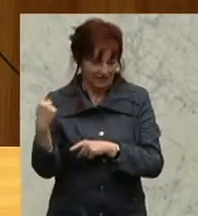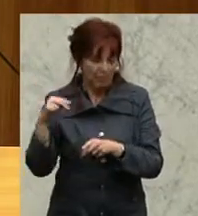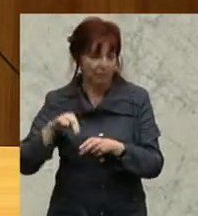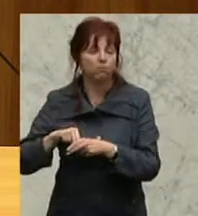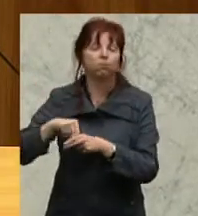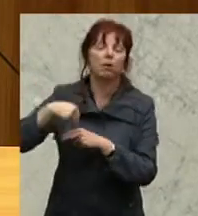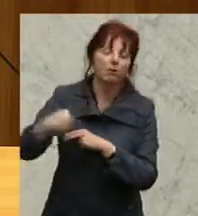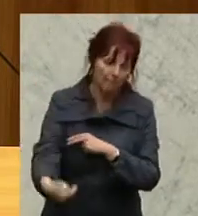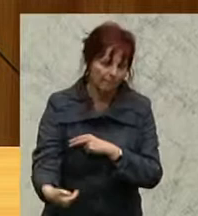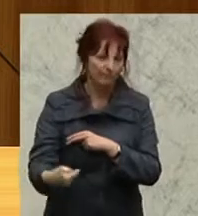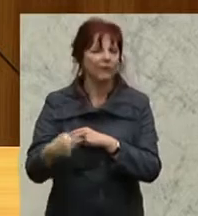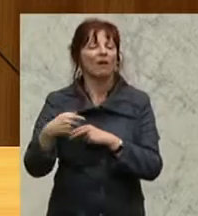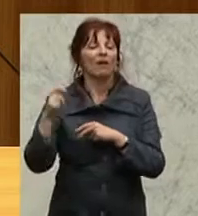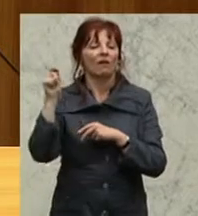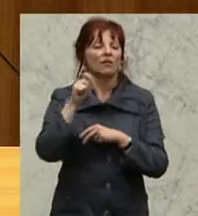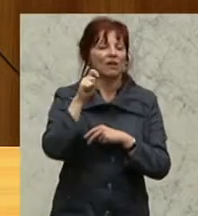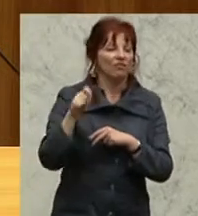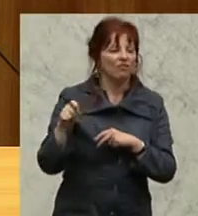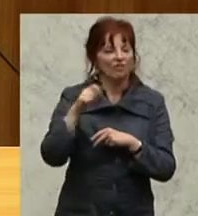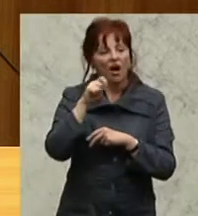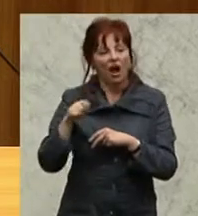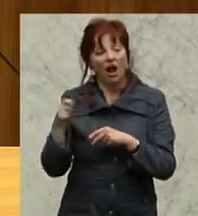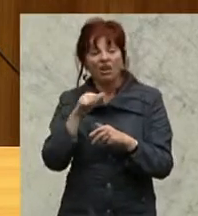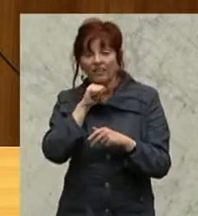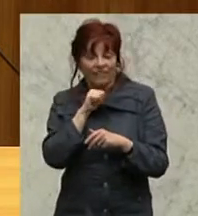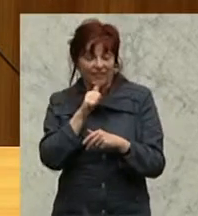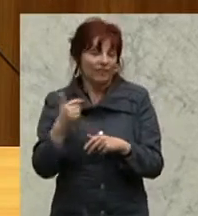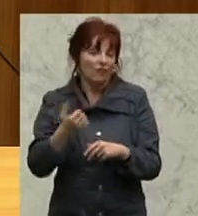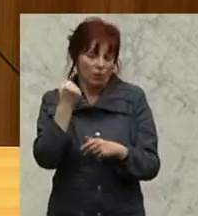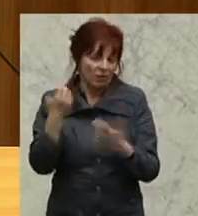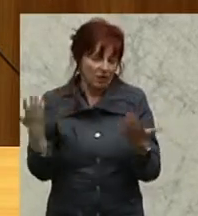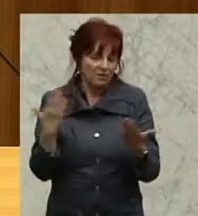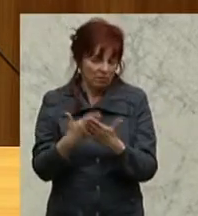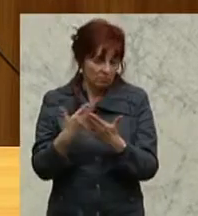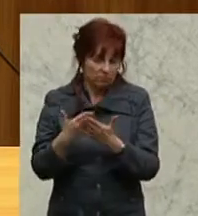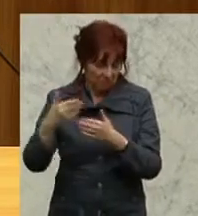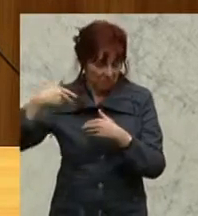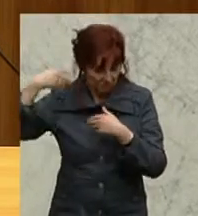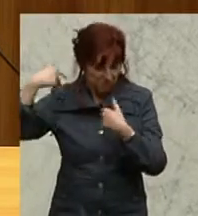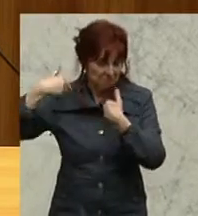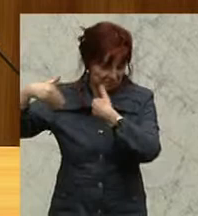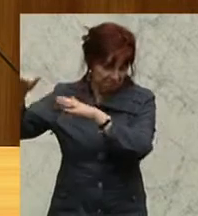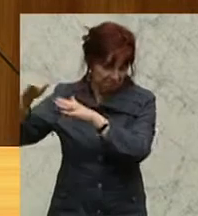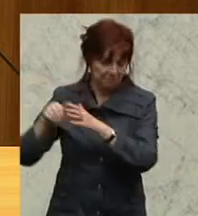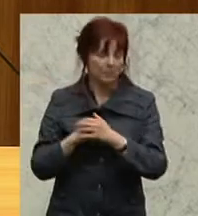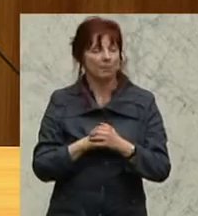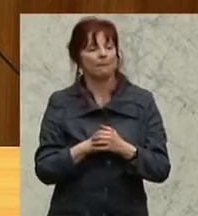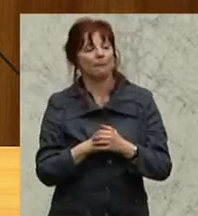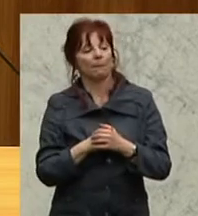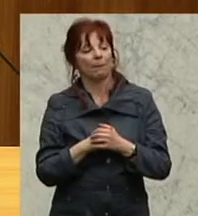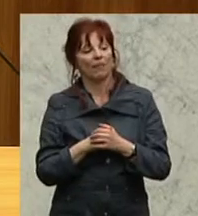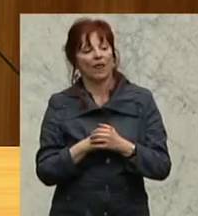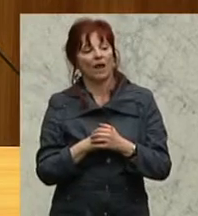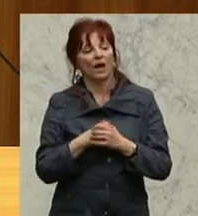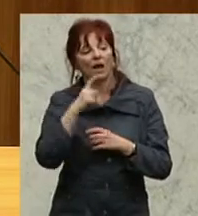gewohnt hat, hat man ihn dann gleich einmal in die Wüste schicken können. Das einmal dazu. Das nächste, Sonntagsarbeit,